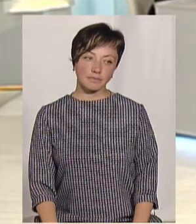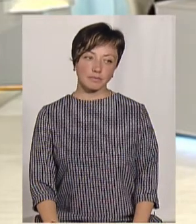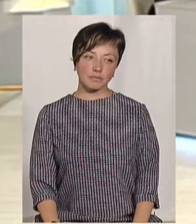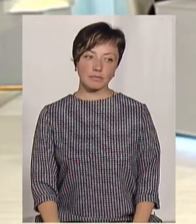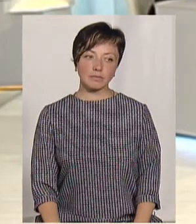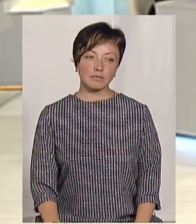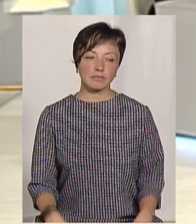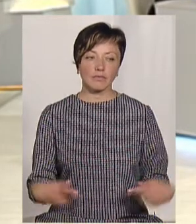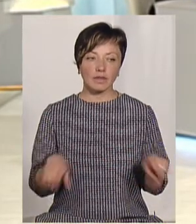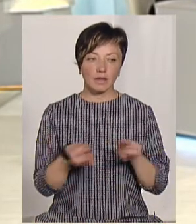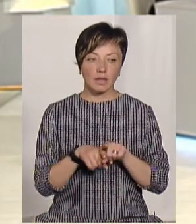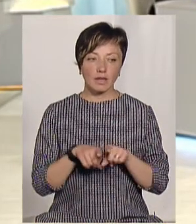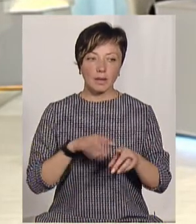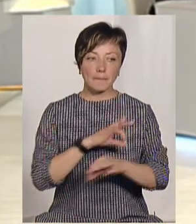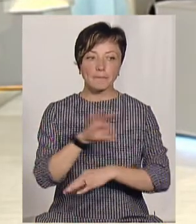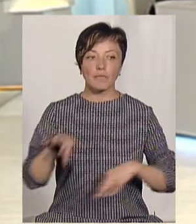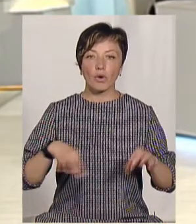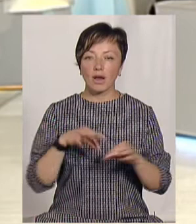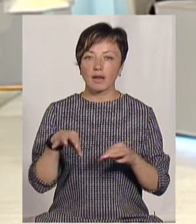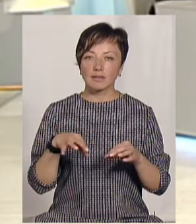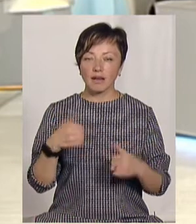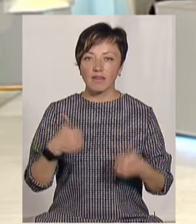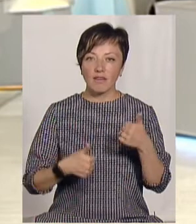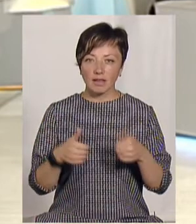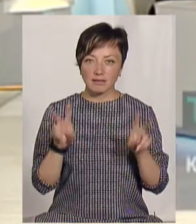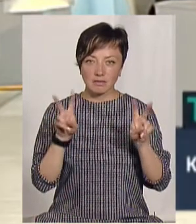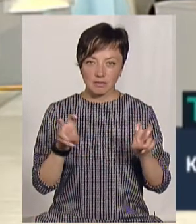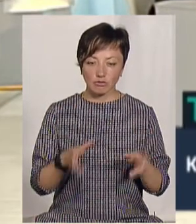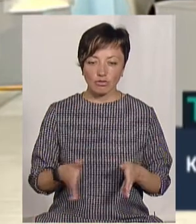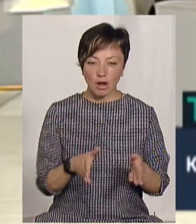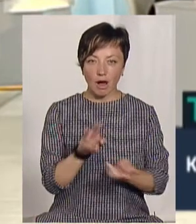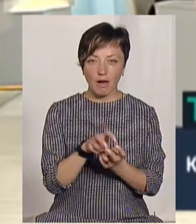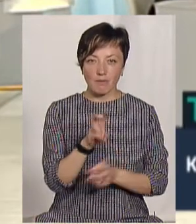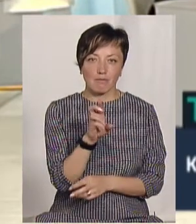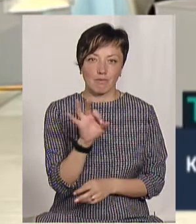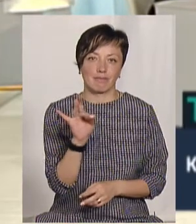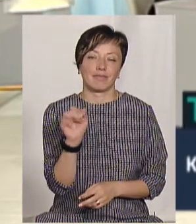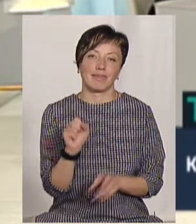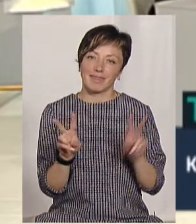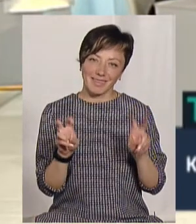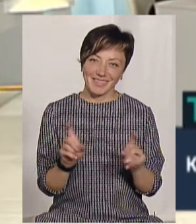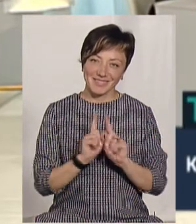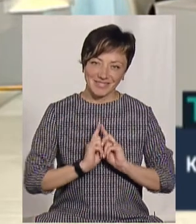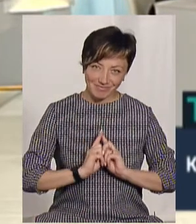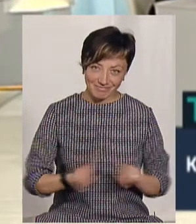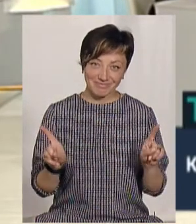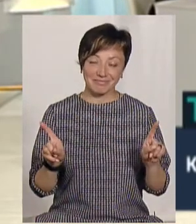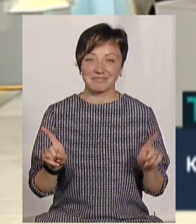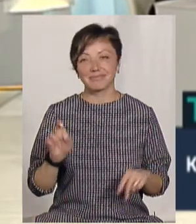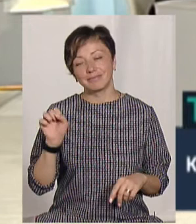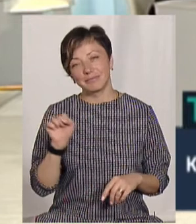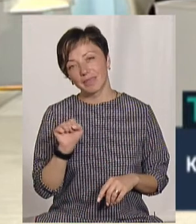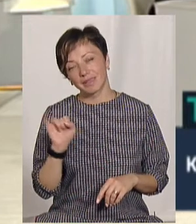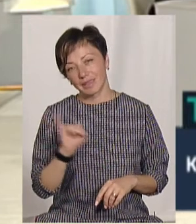От такий проєкт, квест «Шлях Бобра». назва дещо незвична і,